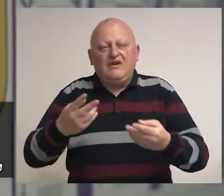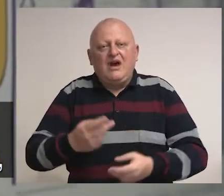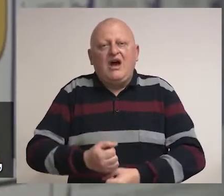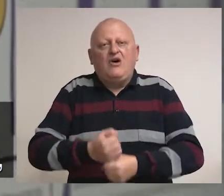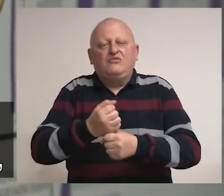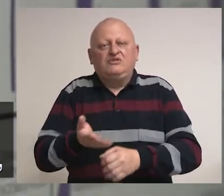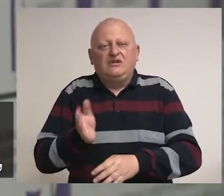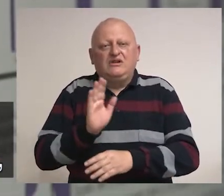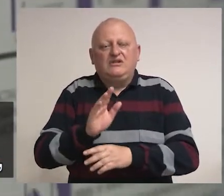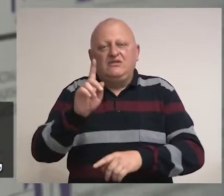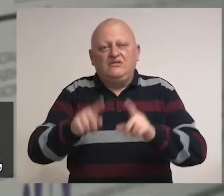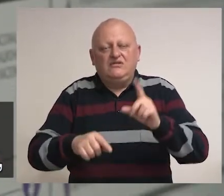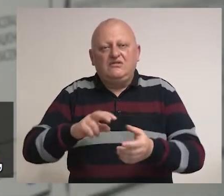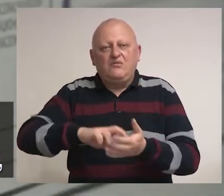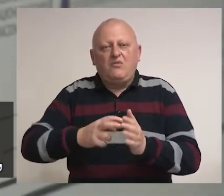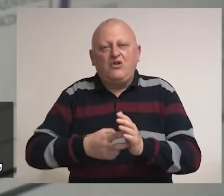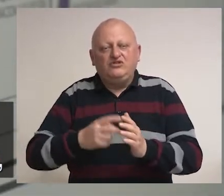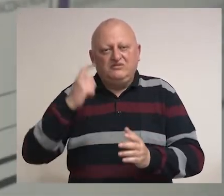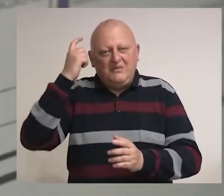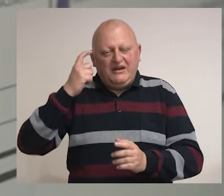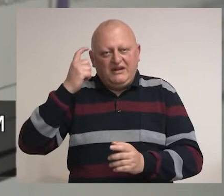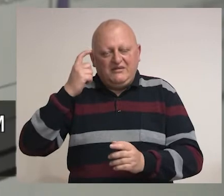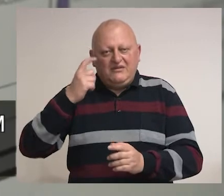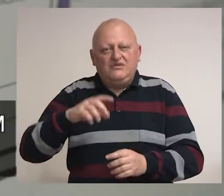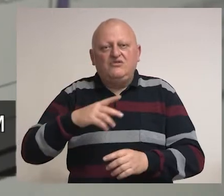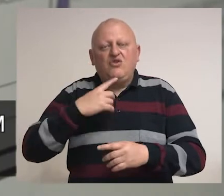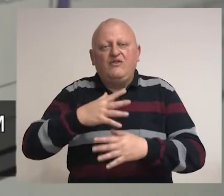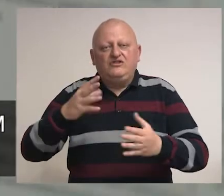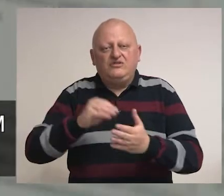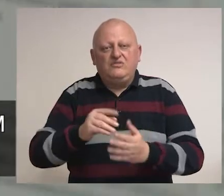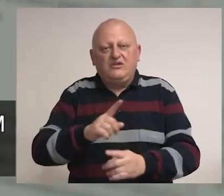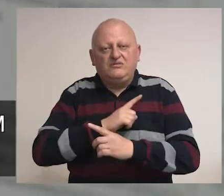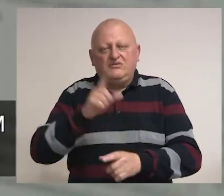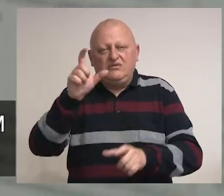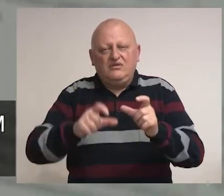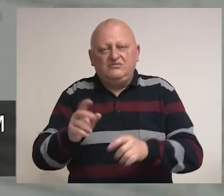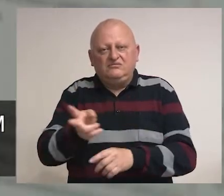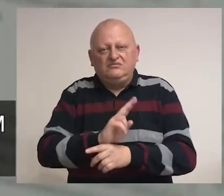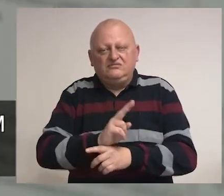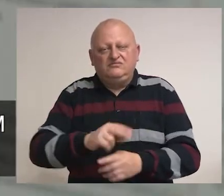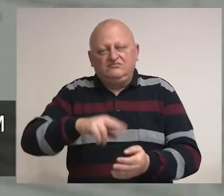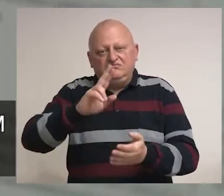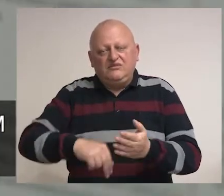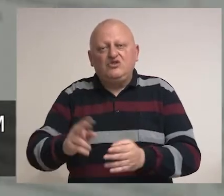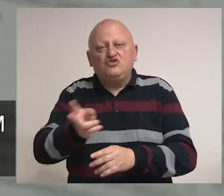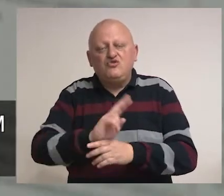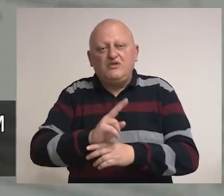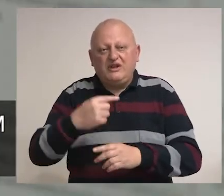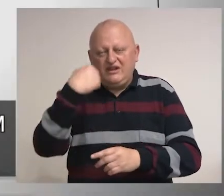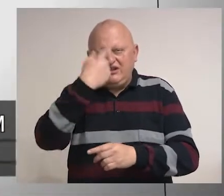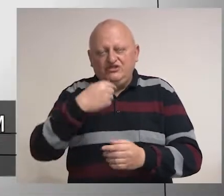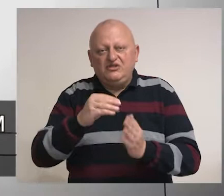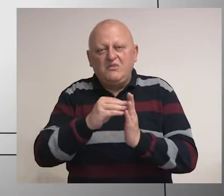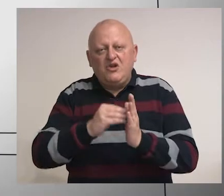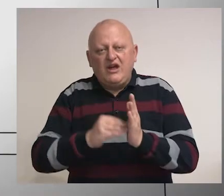podrška kandidaturi određenim političkim subjektima, dok je za veći broj umrlih osoba krivotvorenjem potpisa i zloupotrebom ličnih